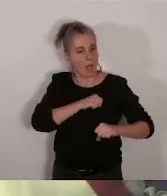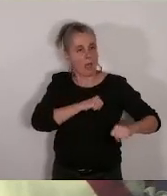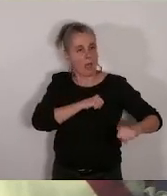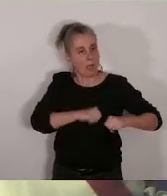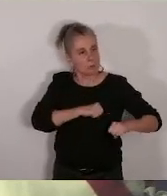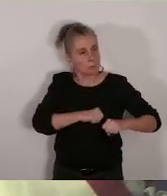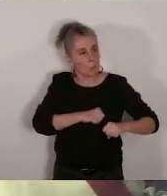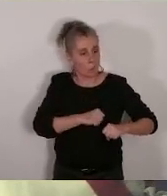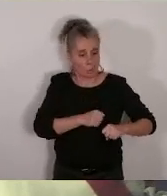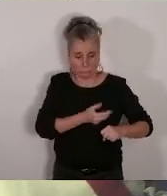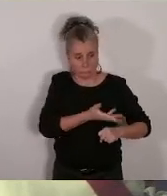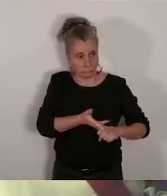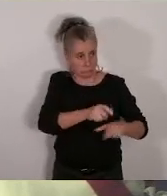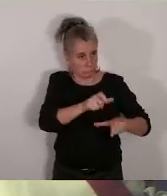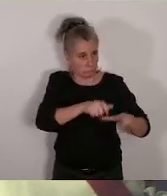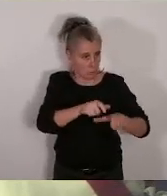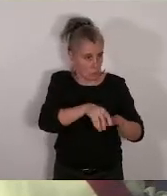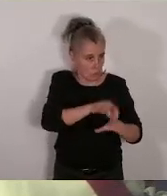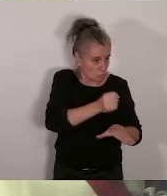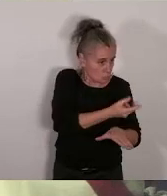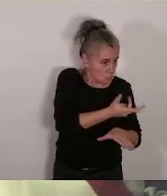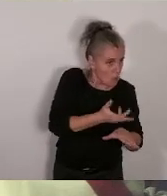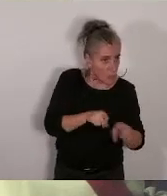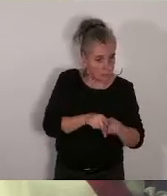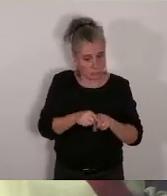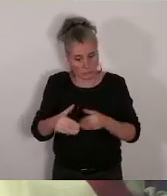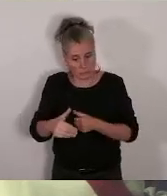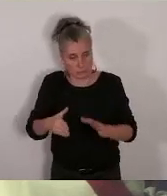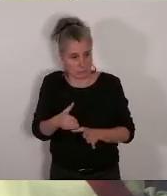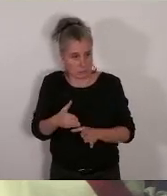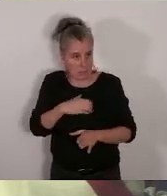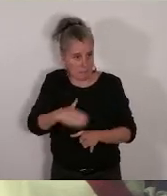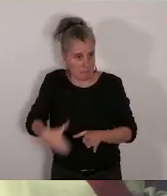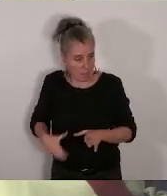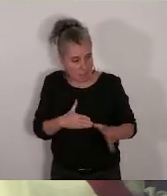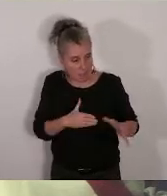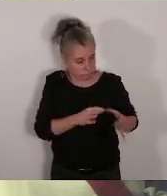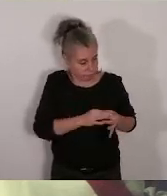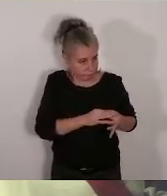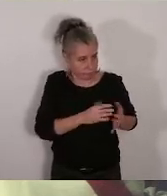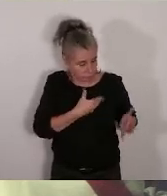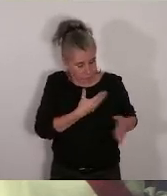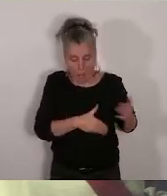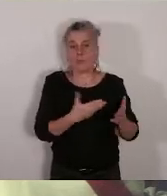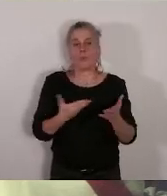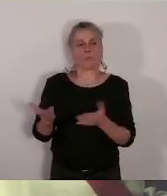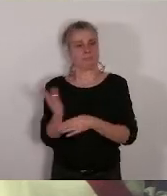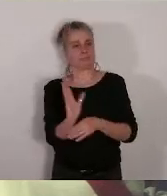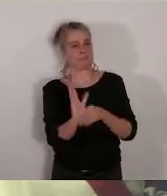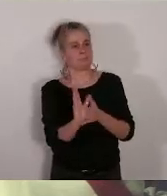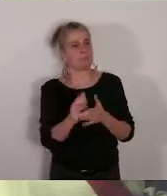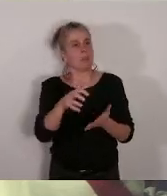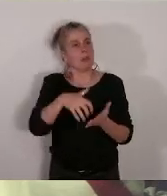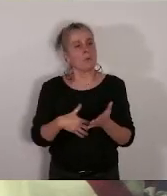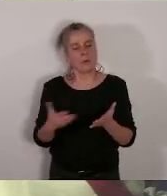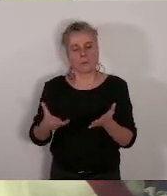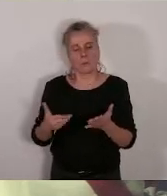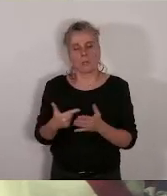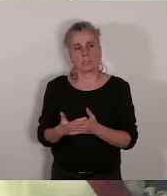plusieurs élus et du cabinet du maire c'est donc un rapport qui permet de terminer le financement de l'ACM